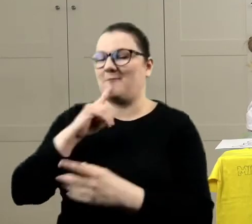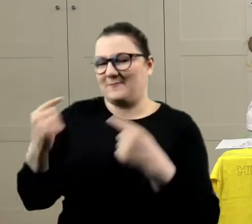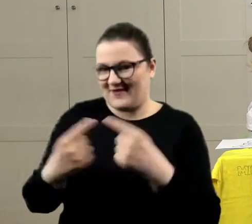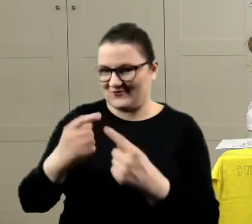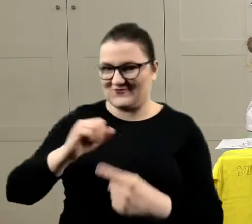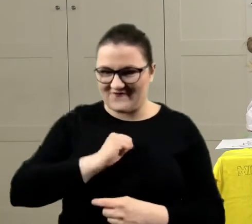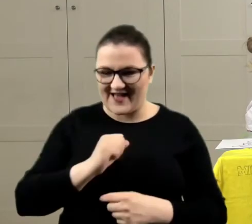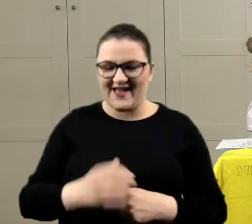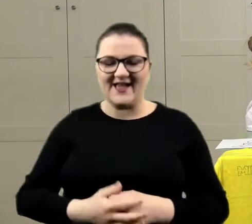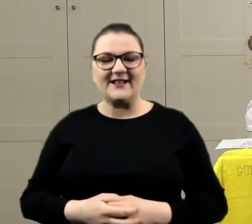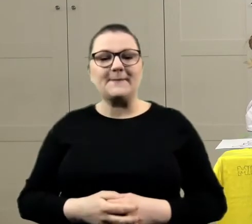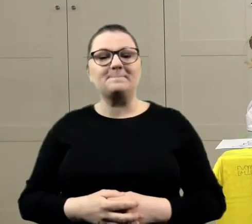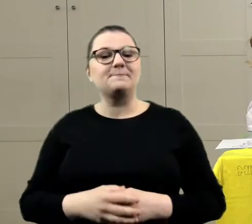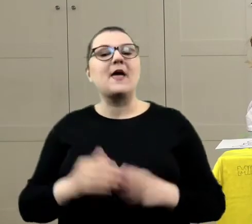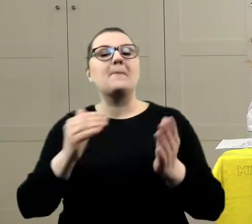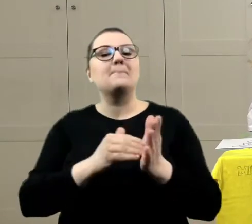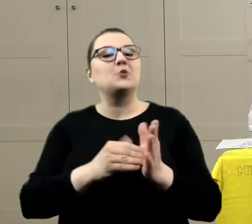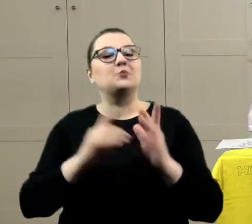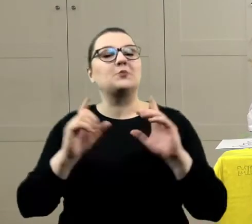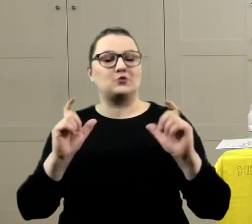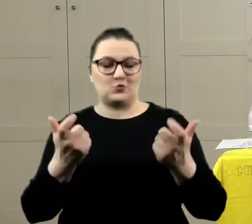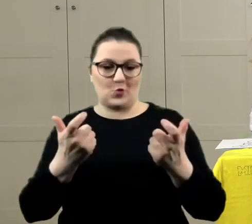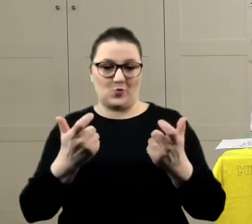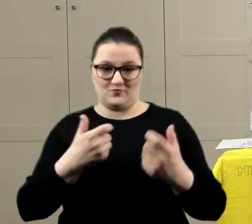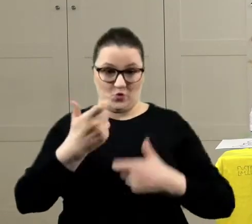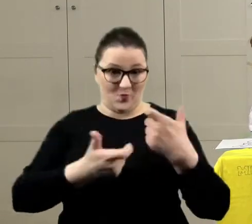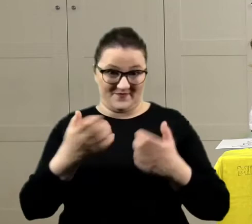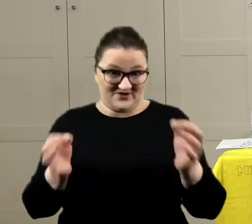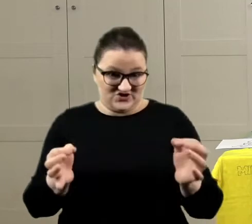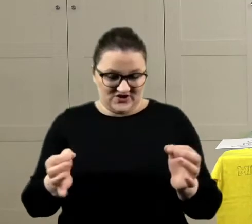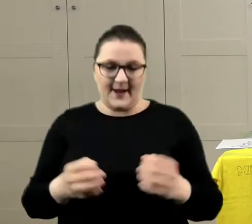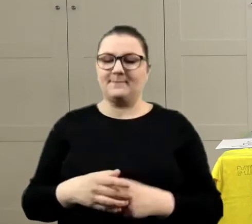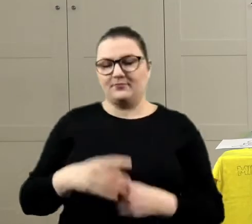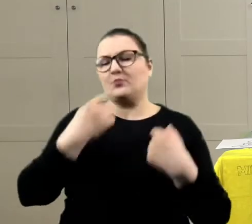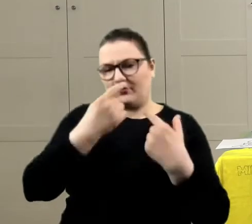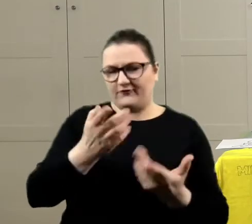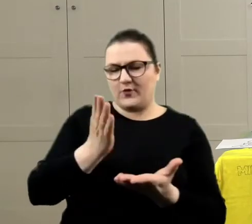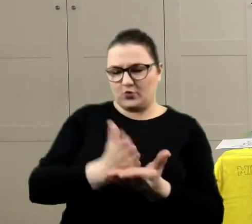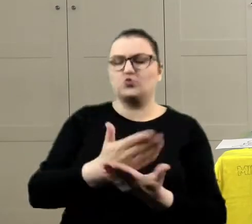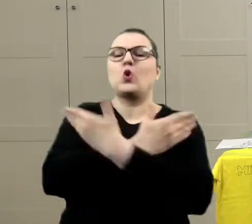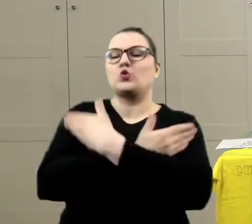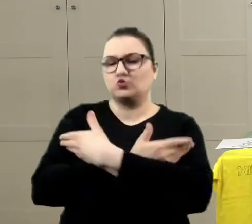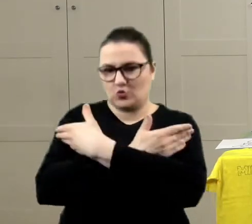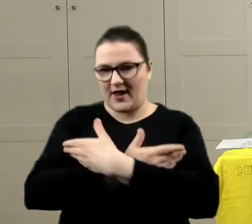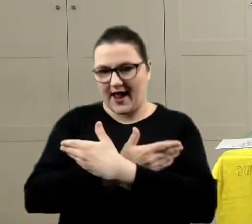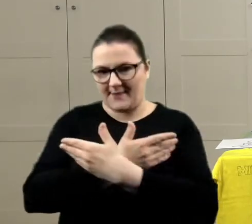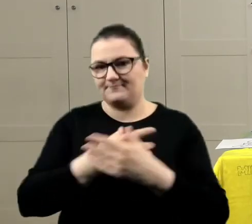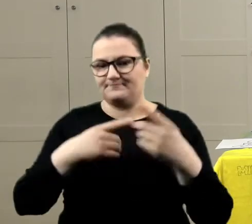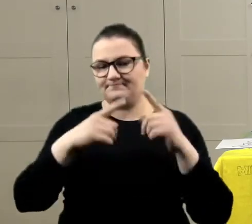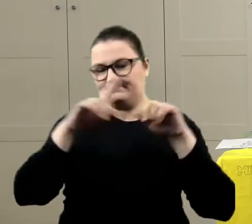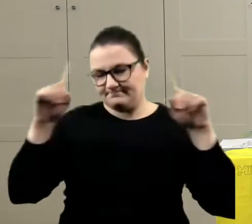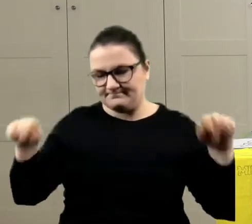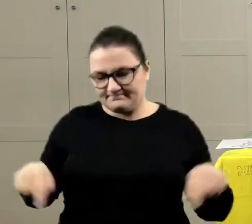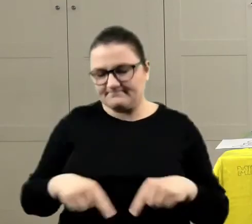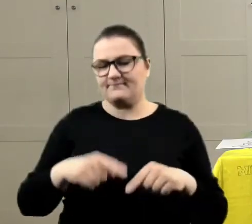i co nam będzie potrzebne do wykonania naszych koszulek? Tak, tak jak mówiłam, koszulka, koszulka dobrze, żeby była